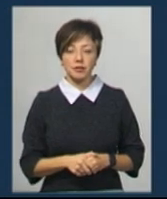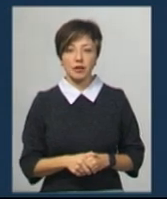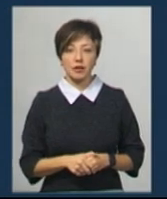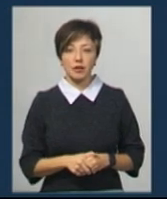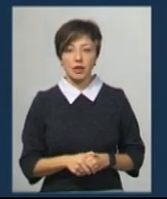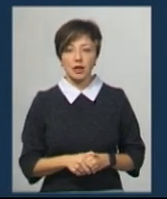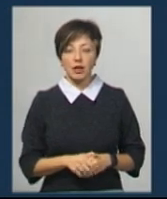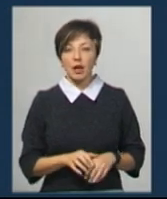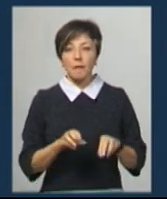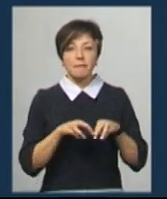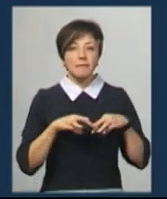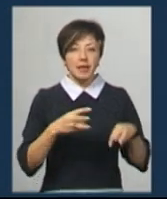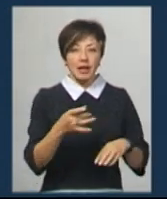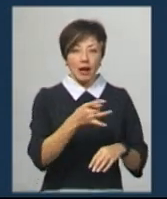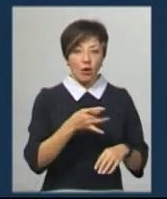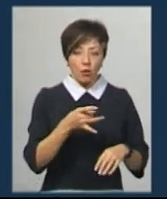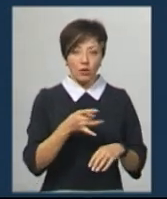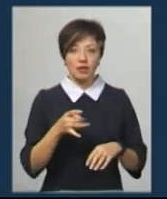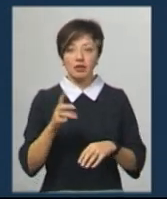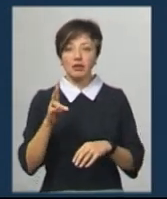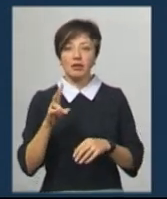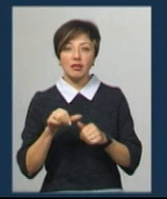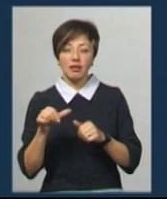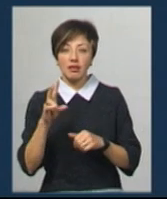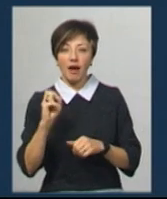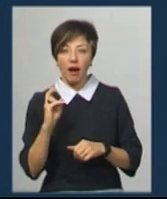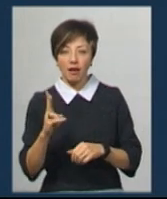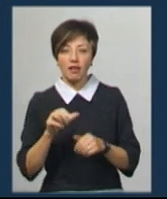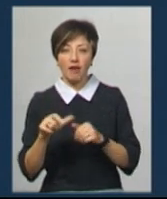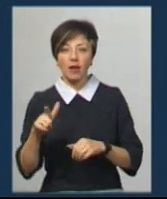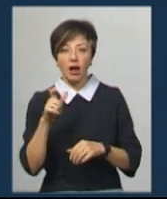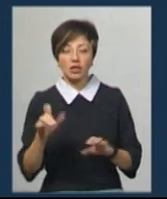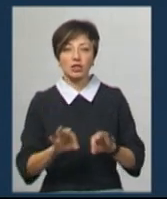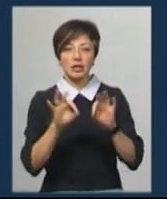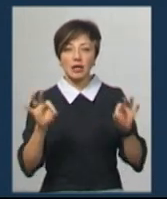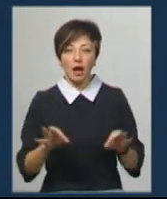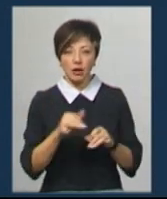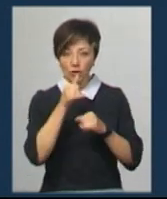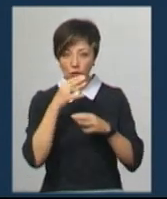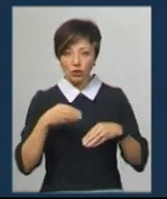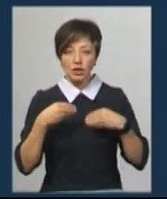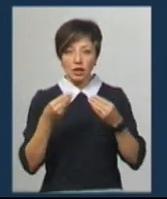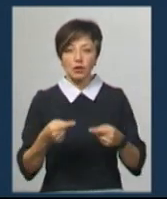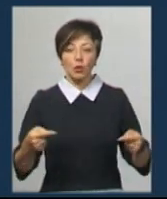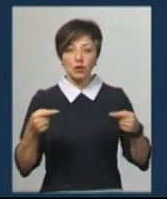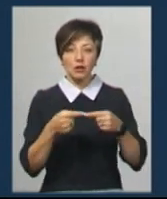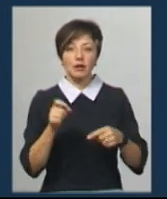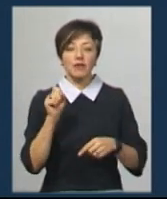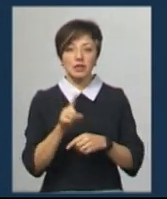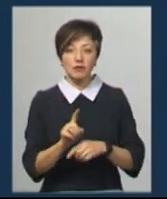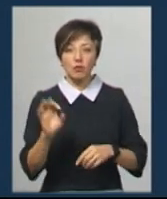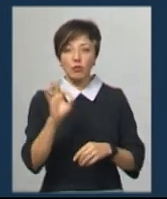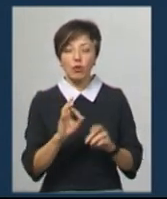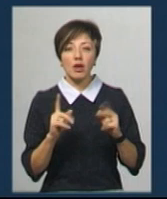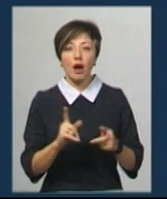Мінрегіоні, ні на «Кнафтогаз» не можуть дати будь-яких конкретних вказівок щодо